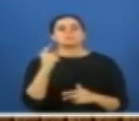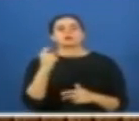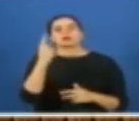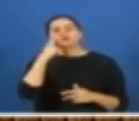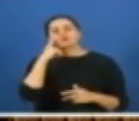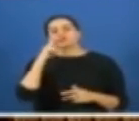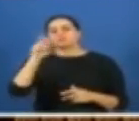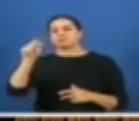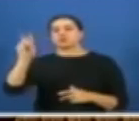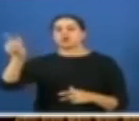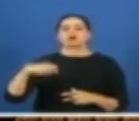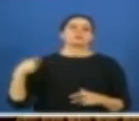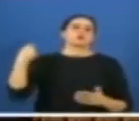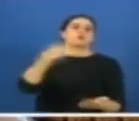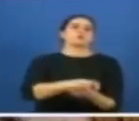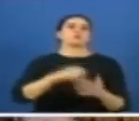vatandaştan alacağım.